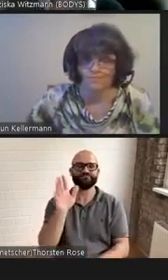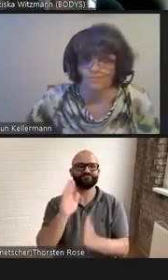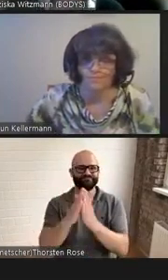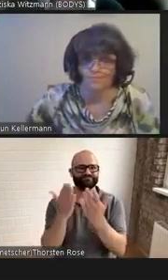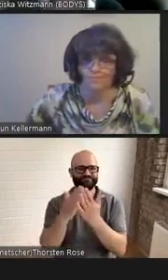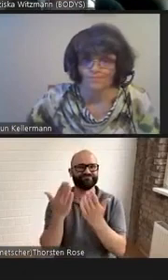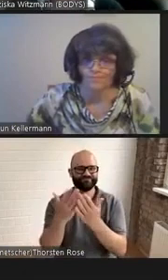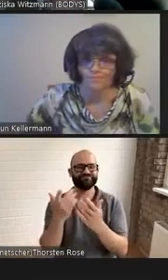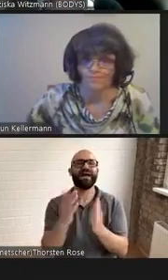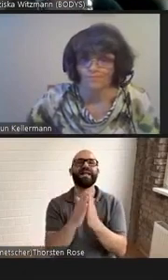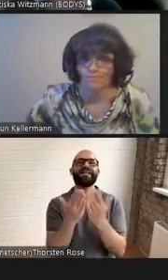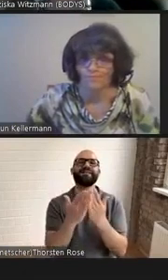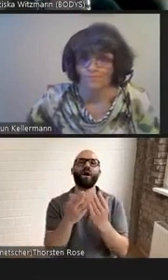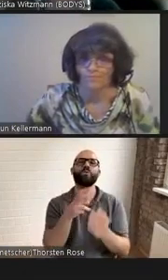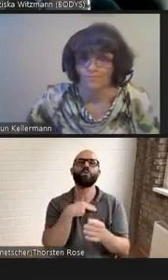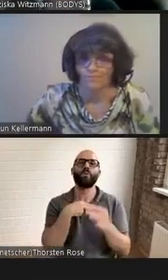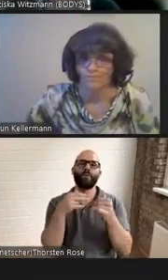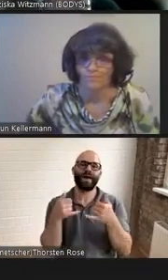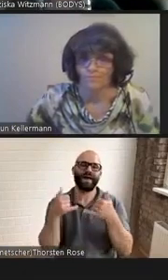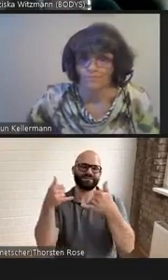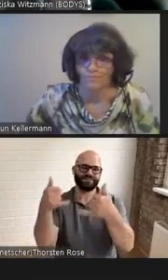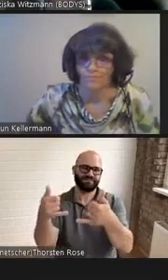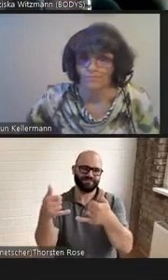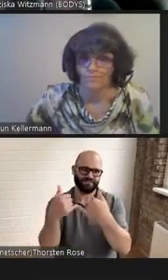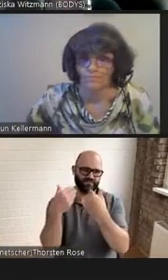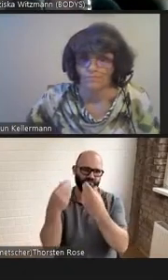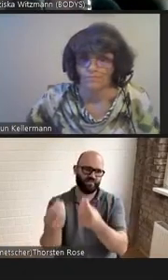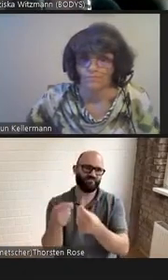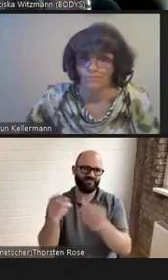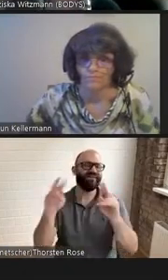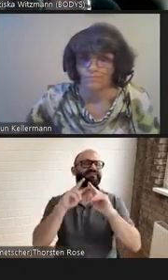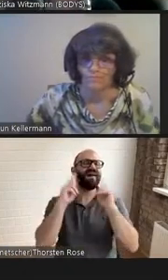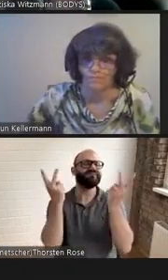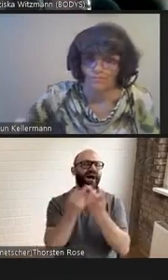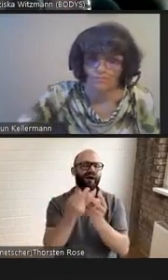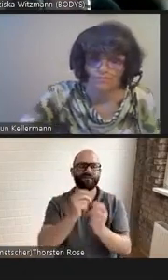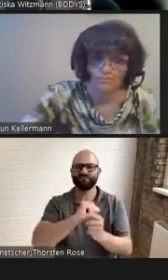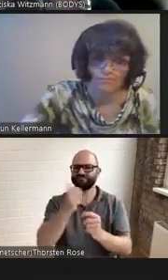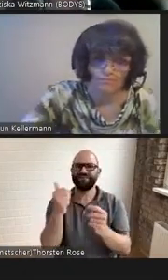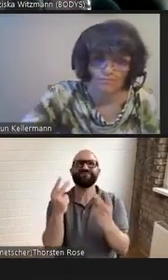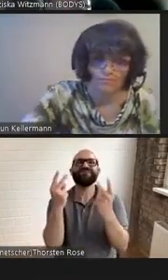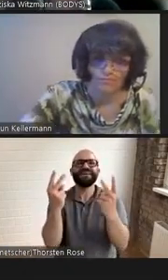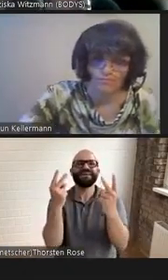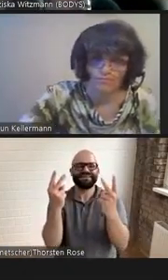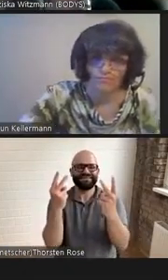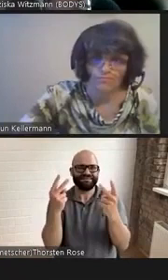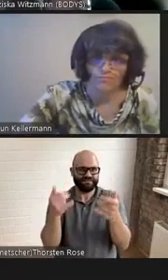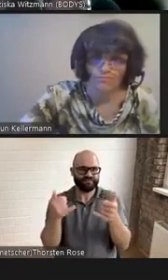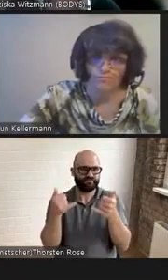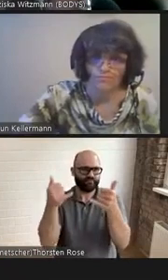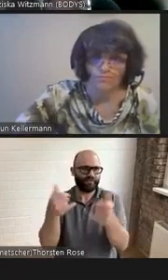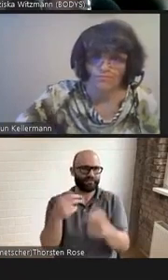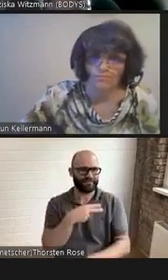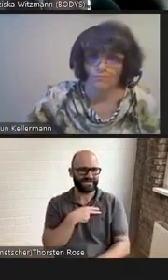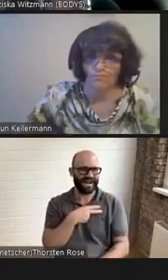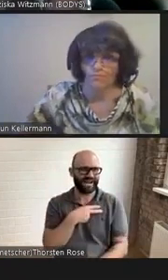Literatur Nobelpreis, die weltweit wichtigste literarische Auszeichnung